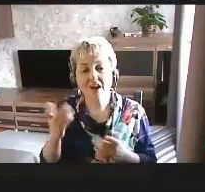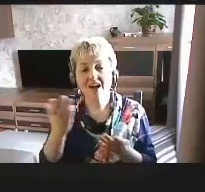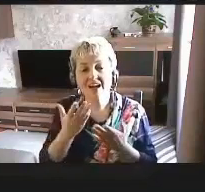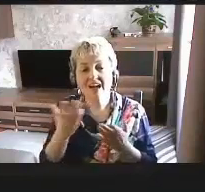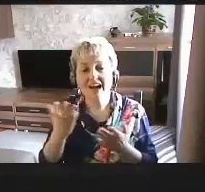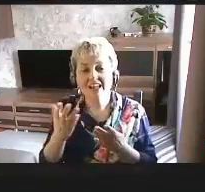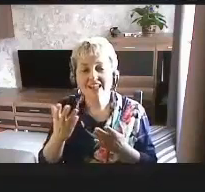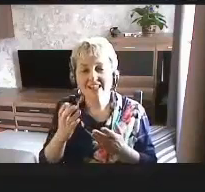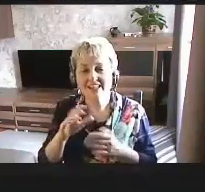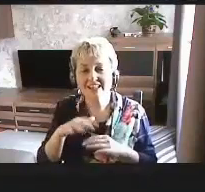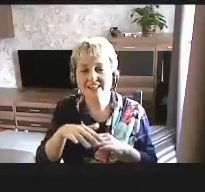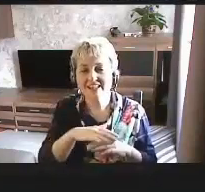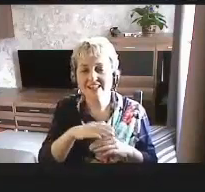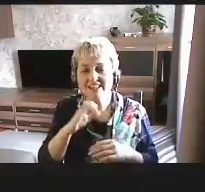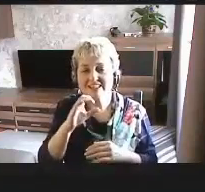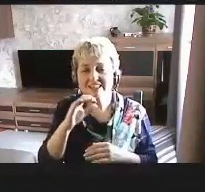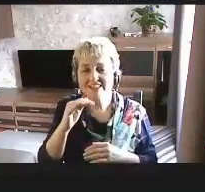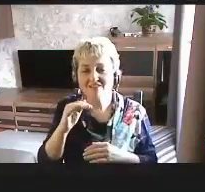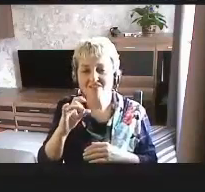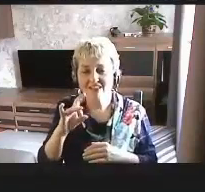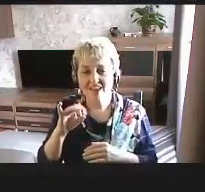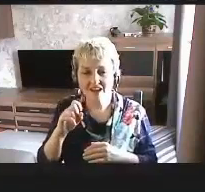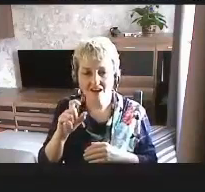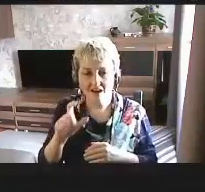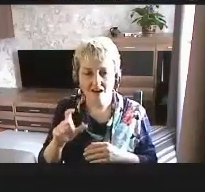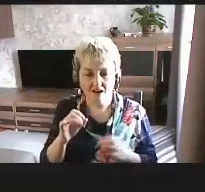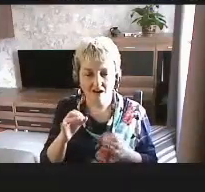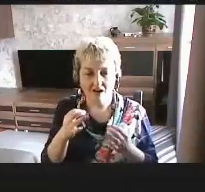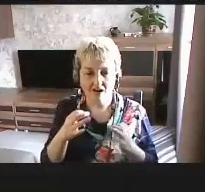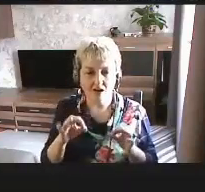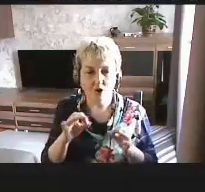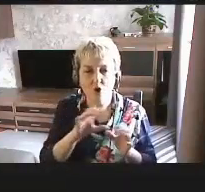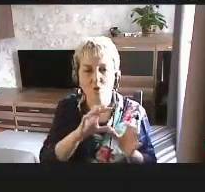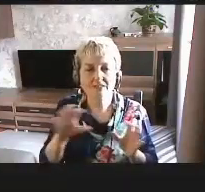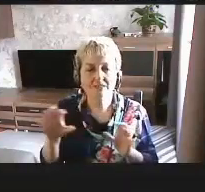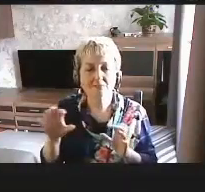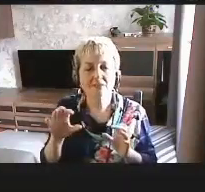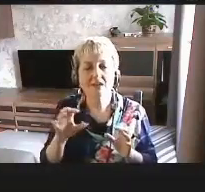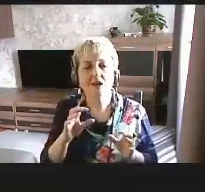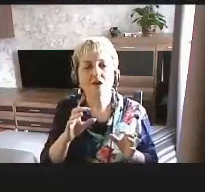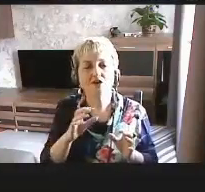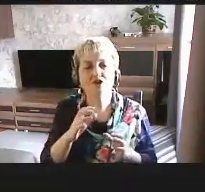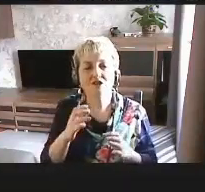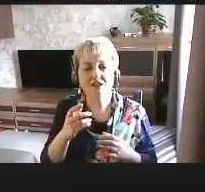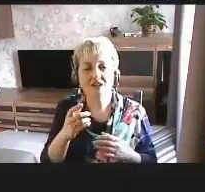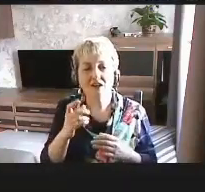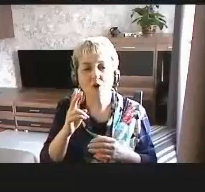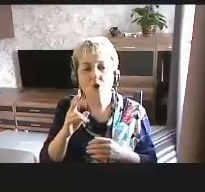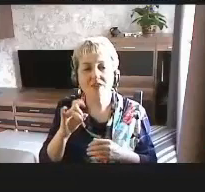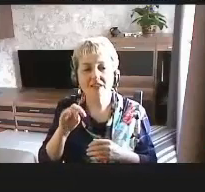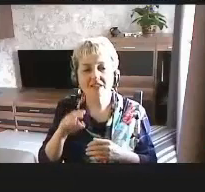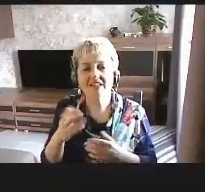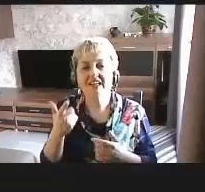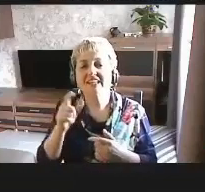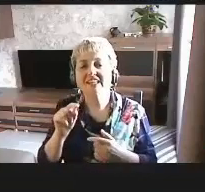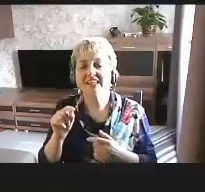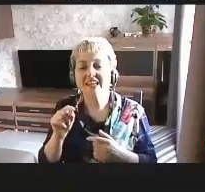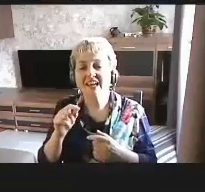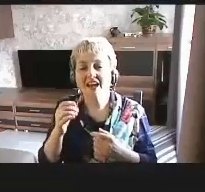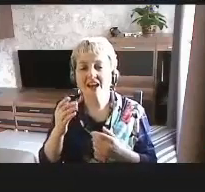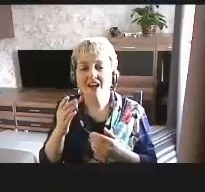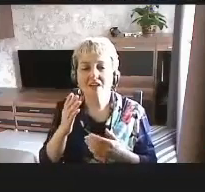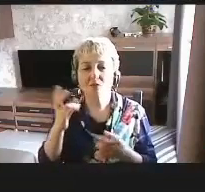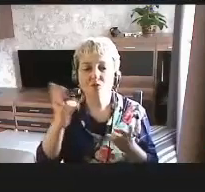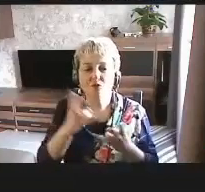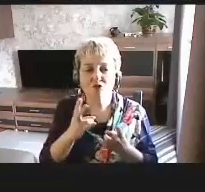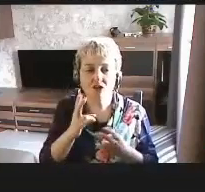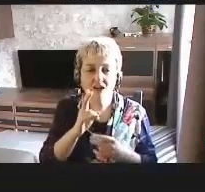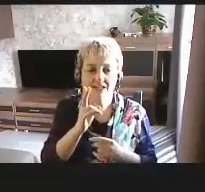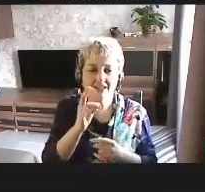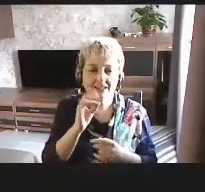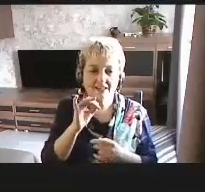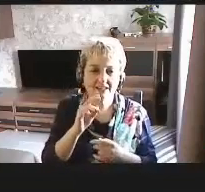сферах нам нужно обеспечить доступность контента, где нужна доступность ИКТ,